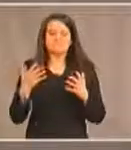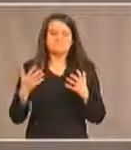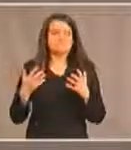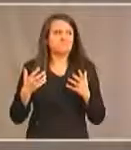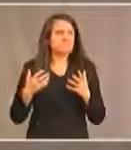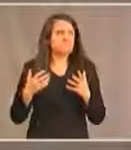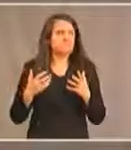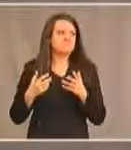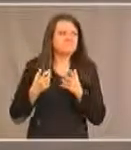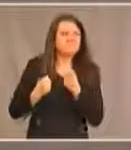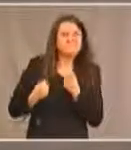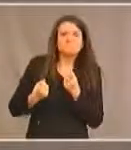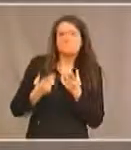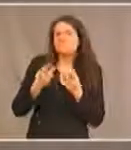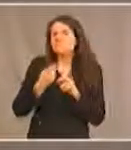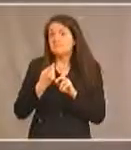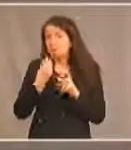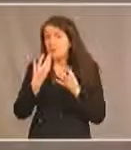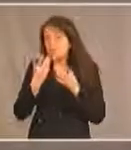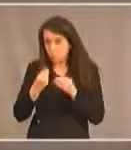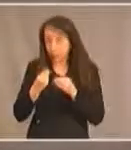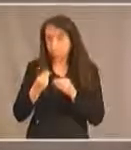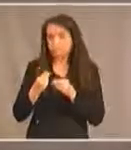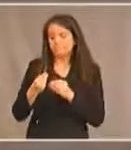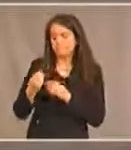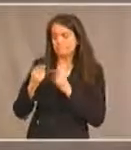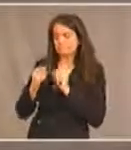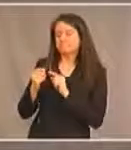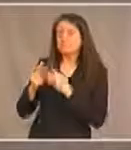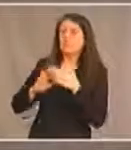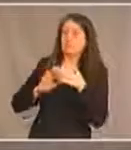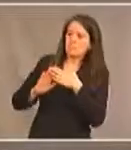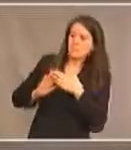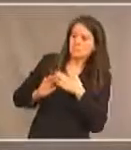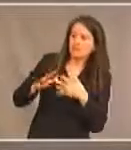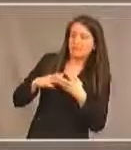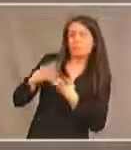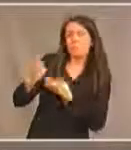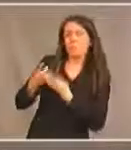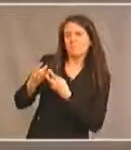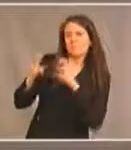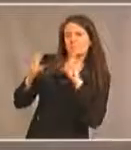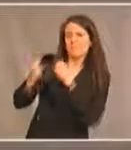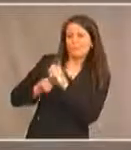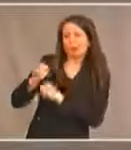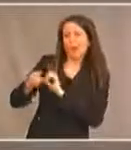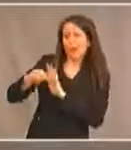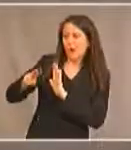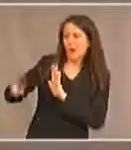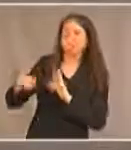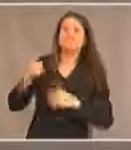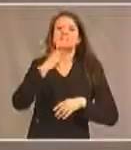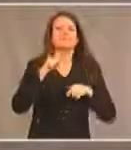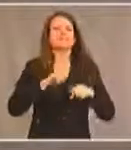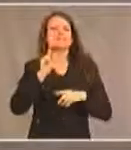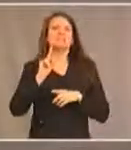s'appuie ou s'inspire de la douleur que l'on voit dans la communauté c'est très facile de mettre au point des politiques ici